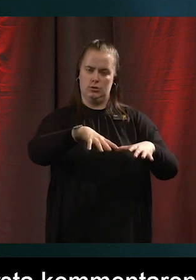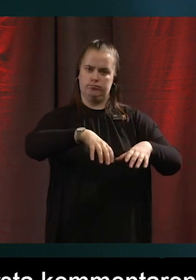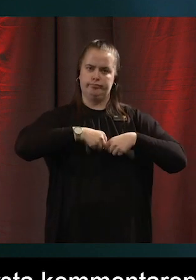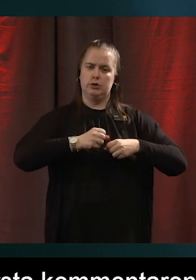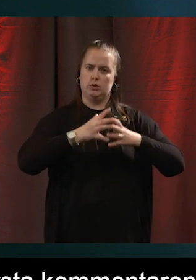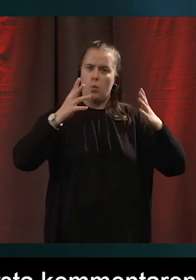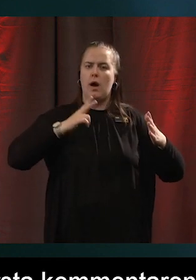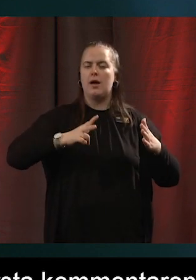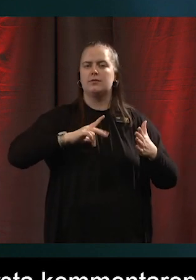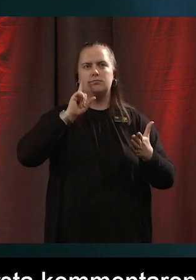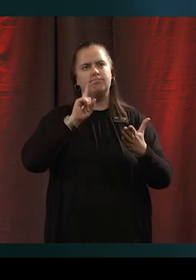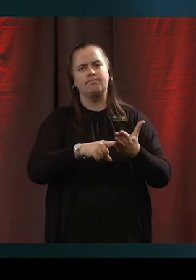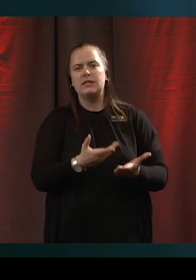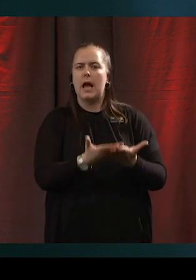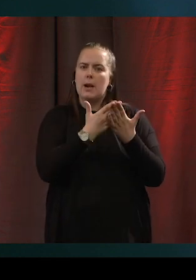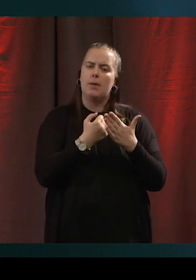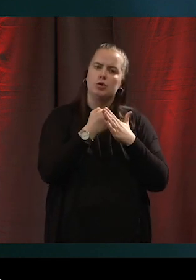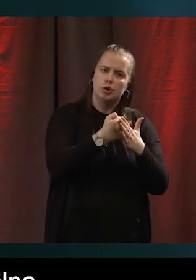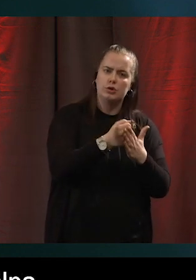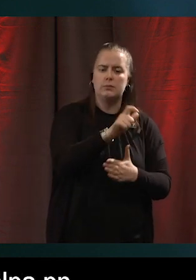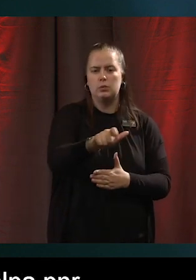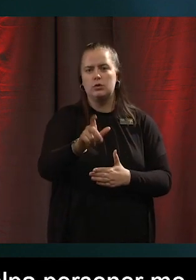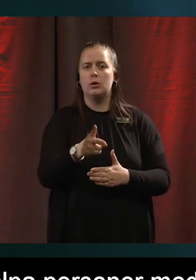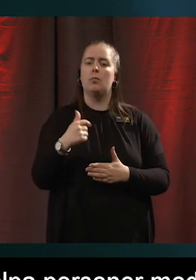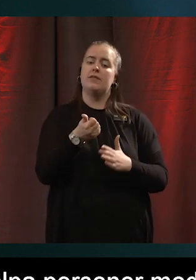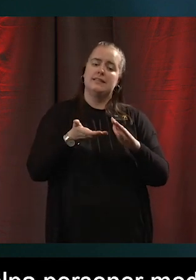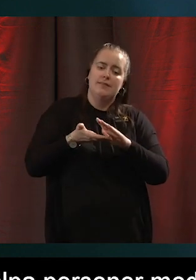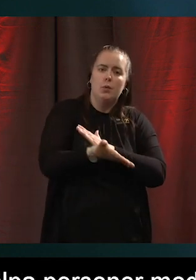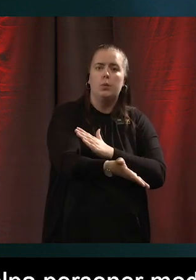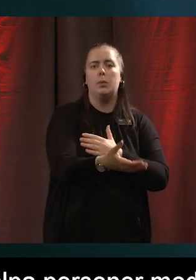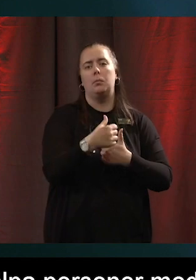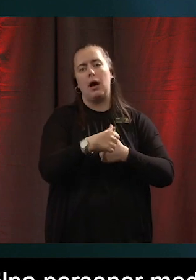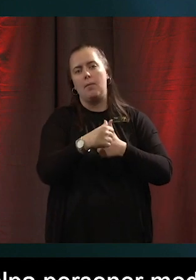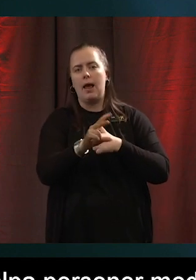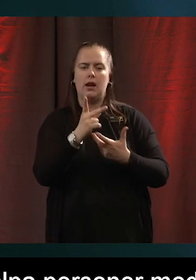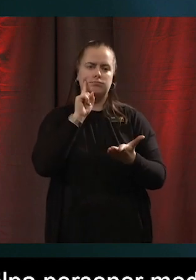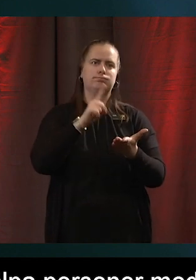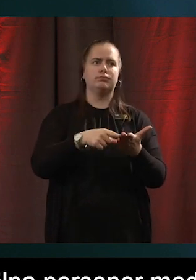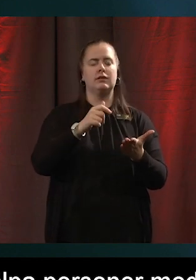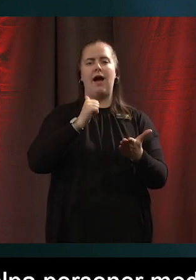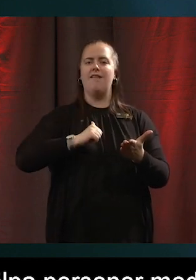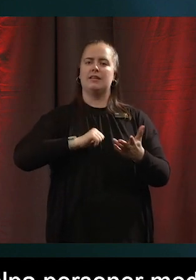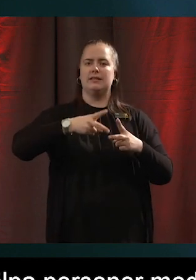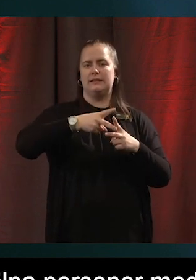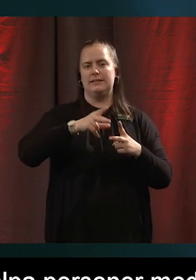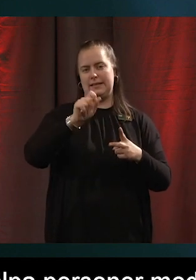personer till exempel med utskrifter eller på olika sätt att använda digitala verktyg. Och ofta har